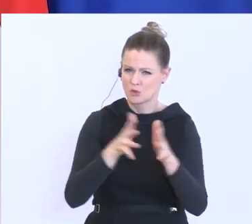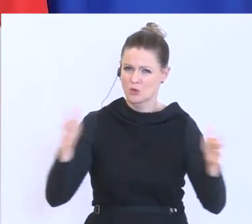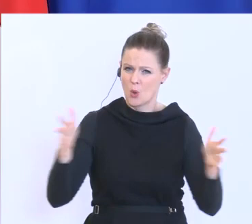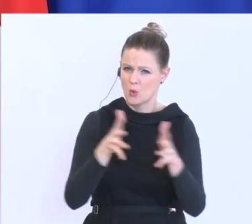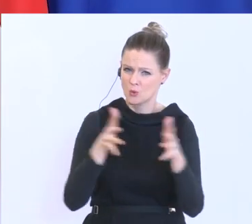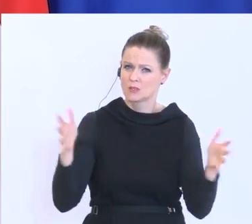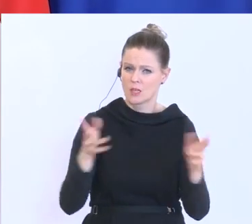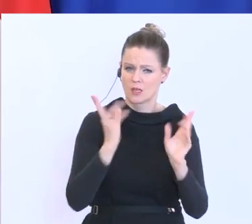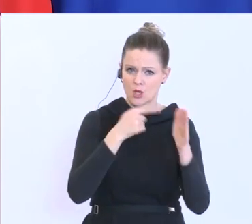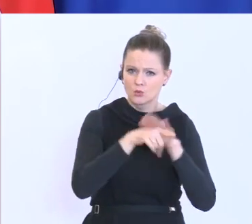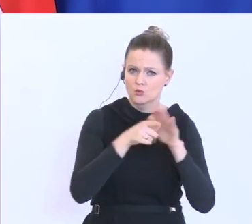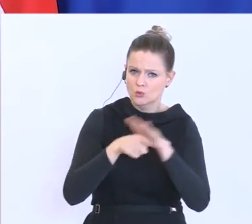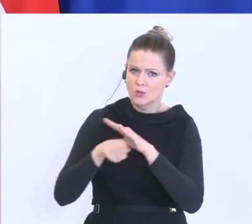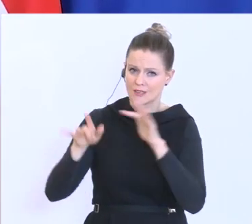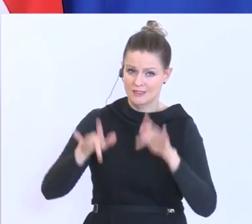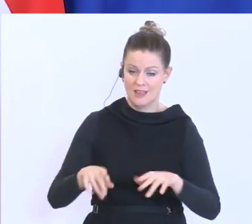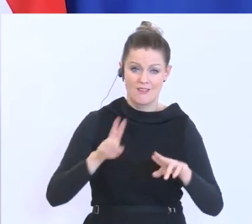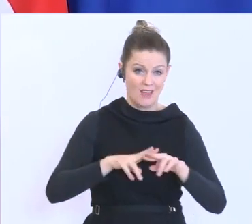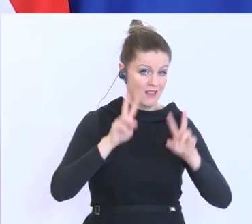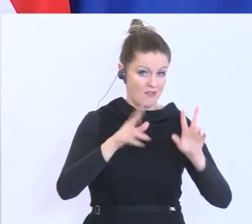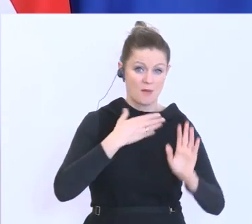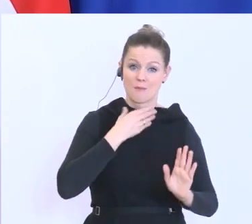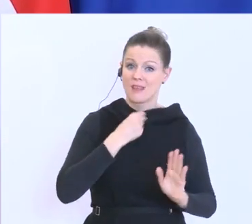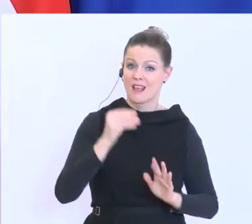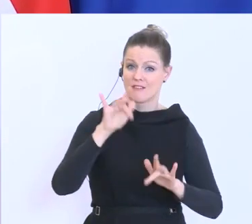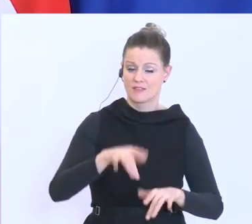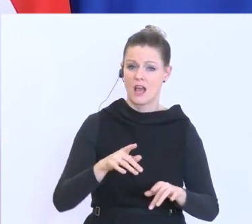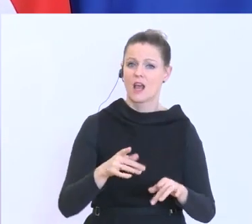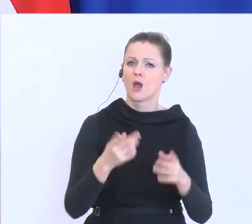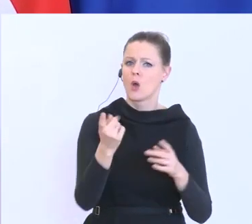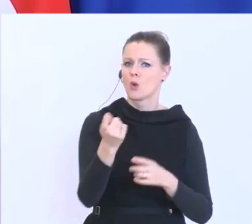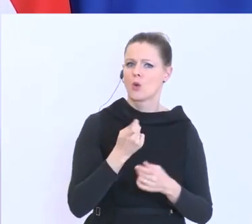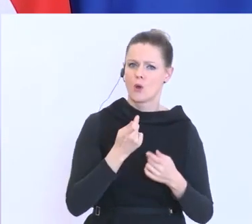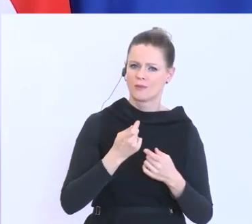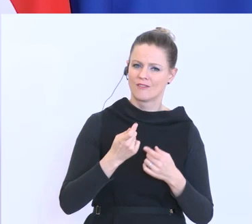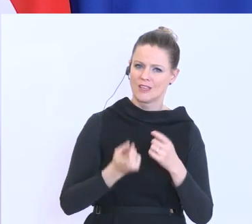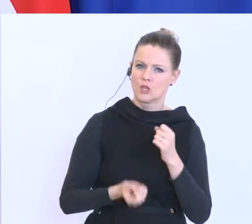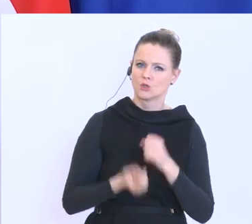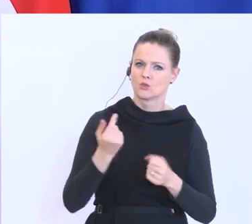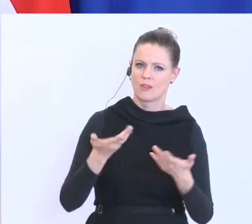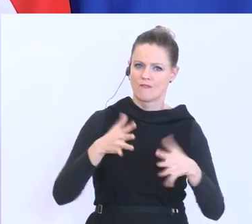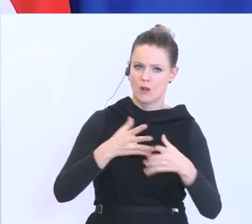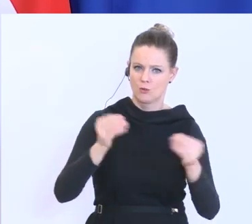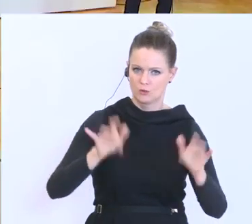zugänglich gemacht. Und wenn es hier Bedarf gibt, gibt es dann auch Lösungsvorschläge für einzelne Sonderfälle.